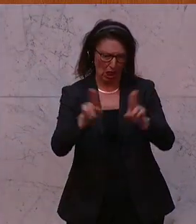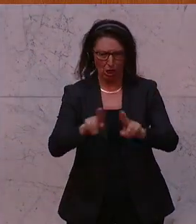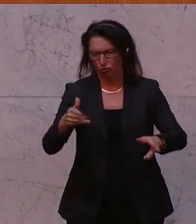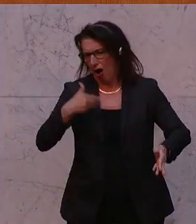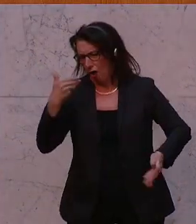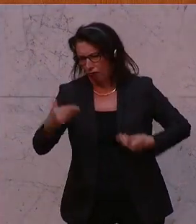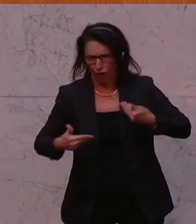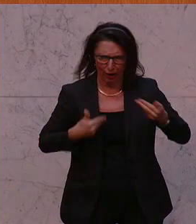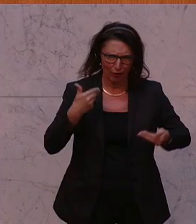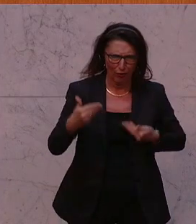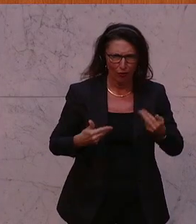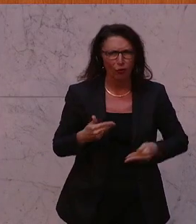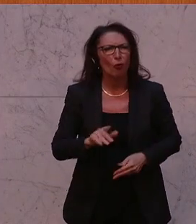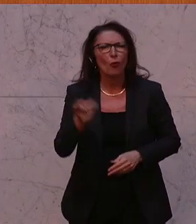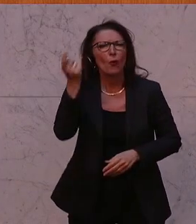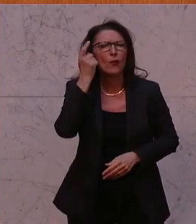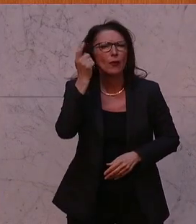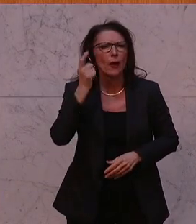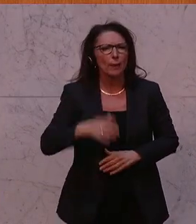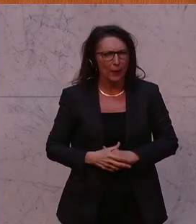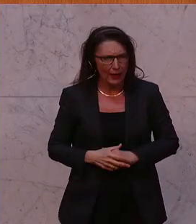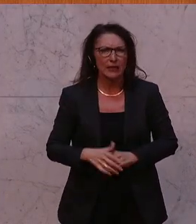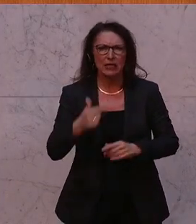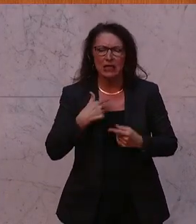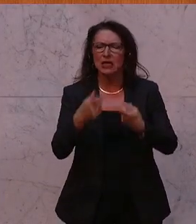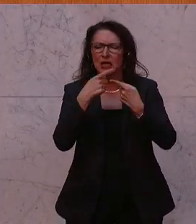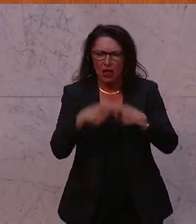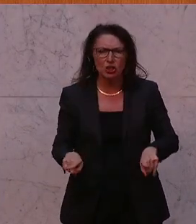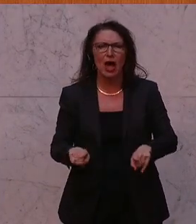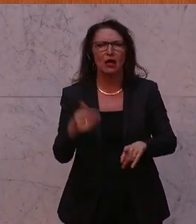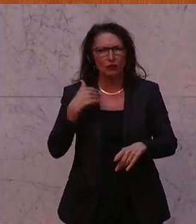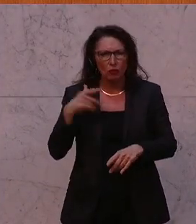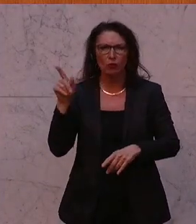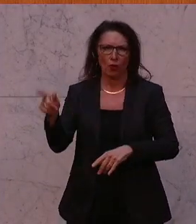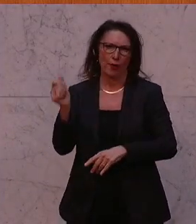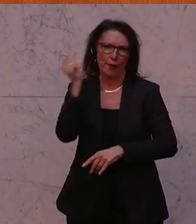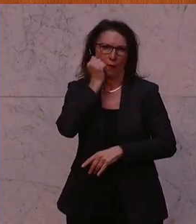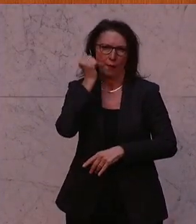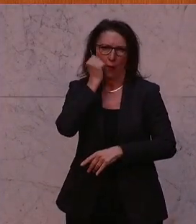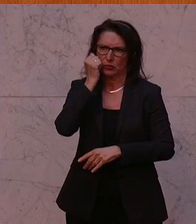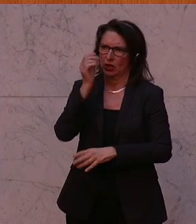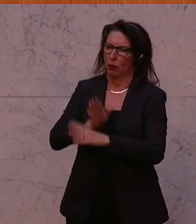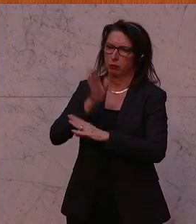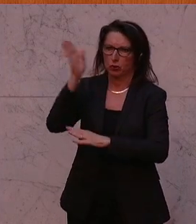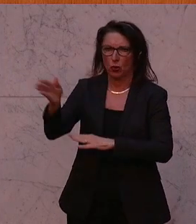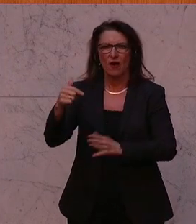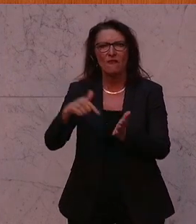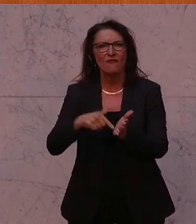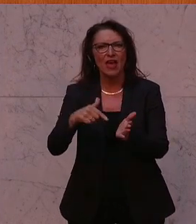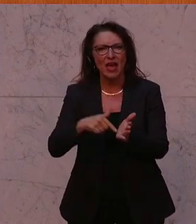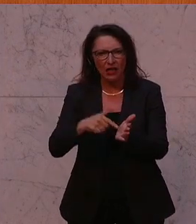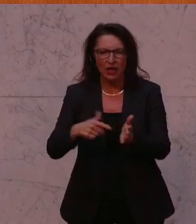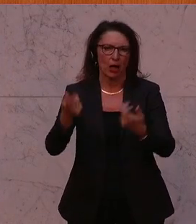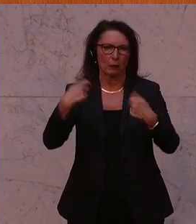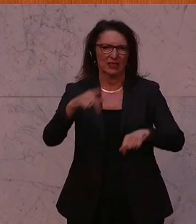und meinte da, I made the decision to go to Moscow to look in President Putin's eyes and to confront him.